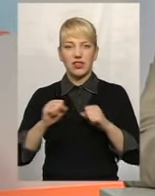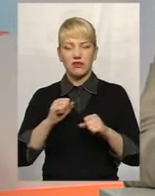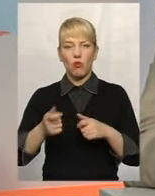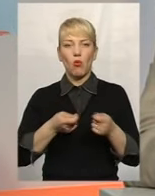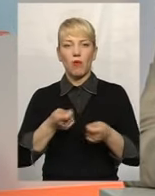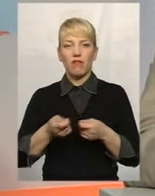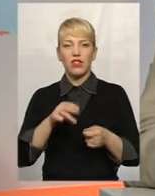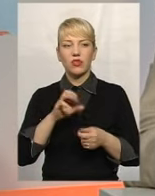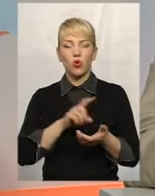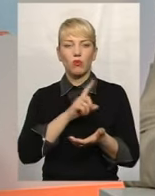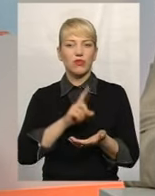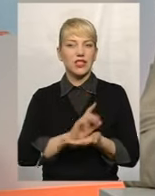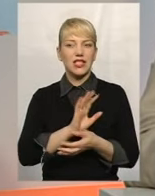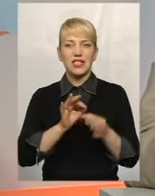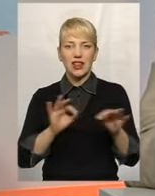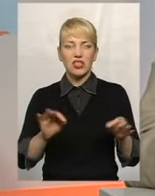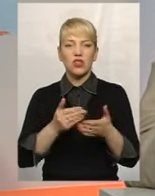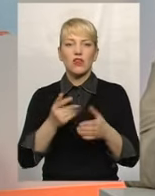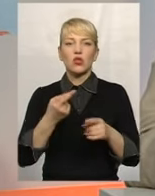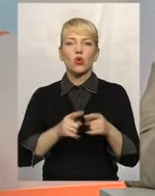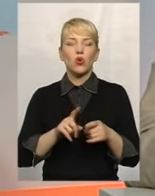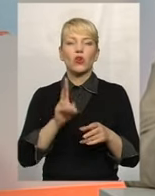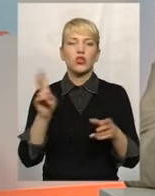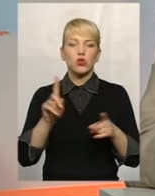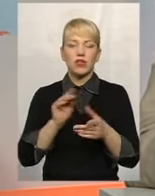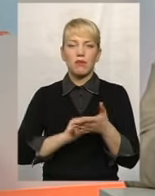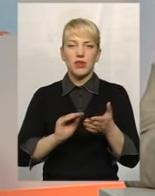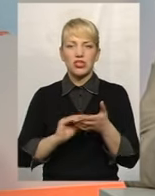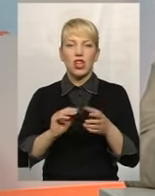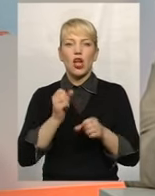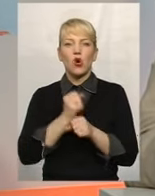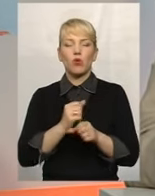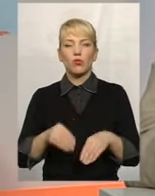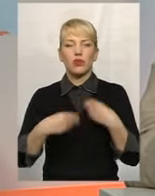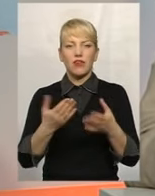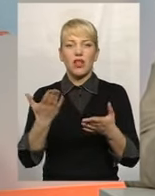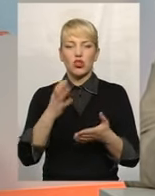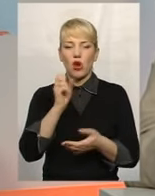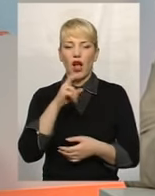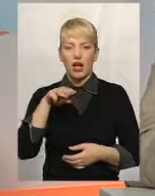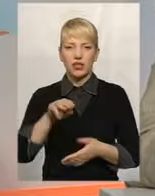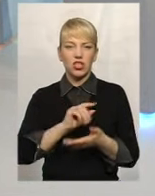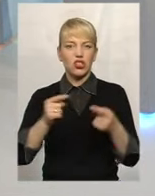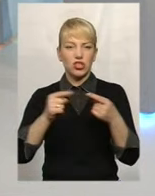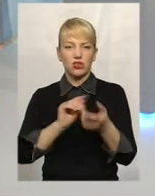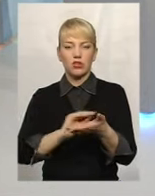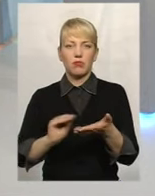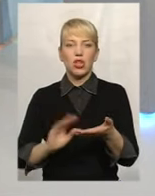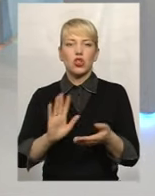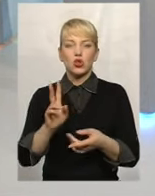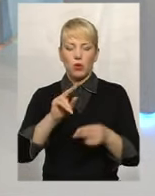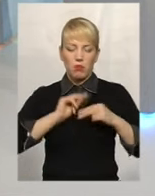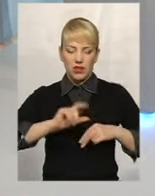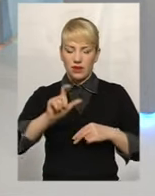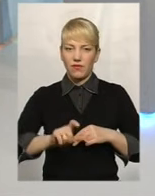незалежно від того, які пояснення напише роботодавець, якщо задокументовано і в акті чітко зафіксовано, що працівник був неоформлений,